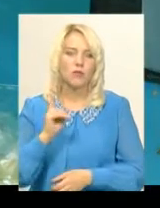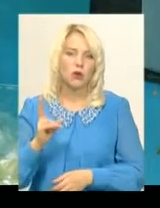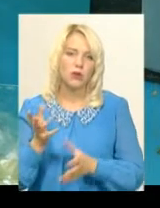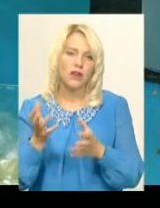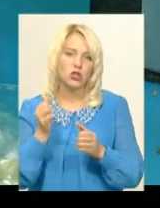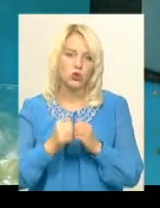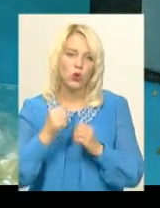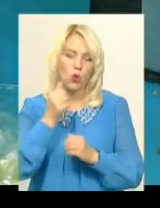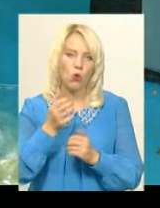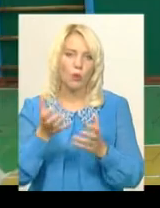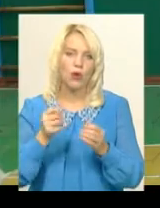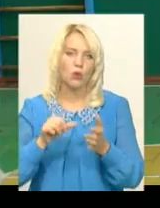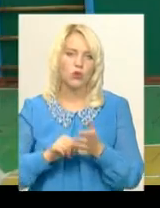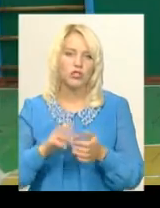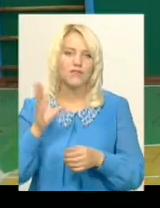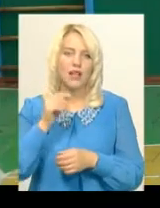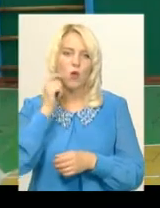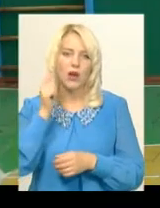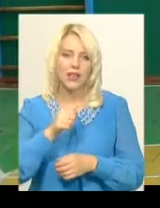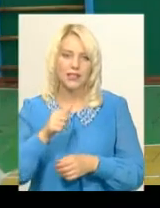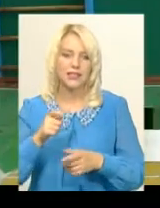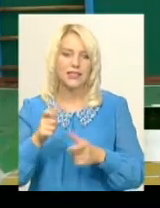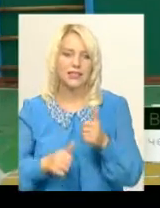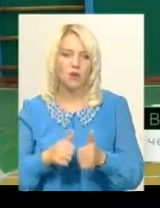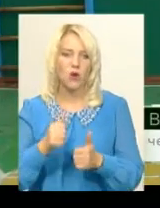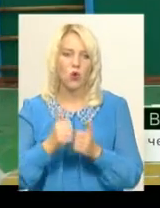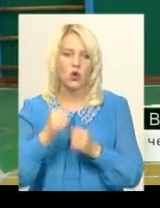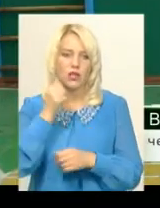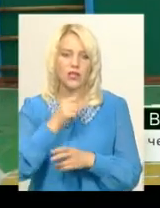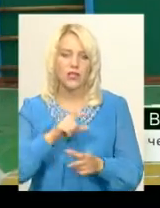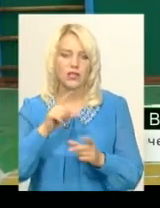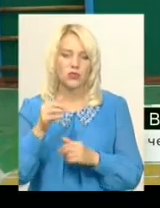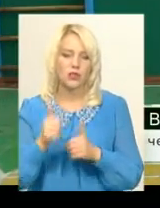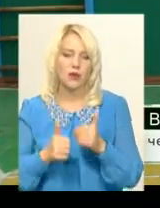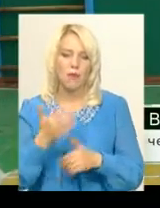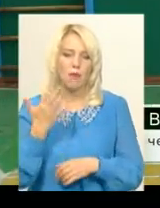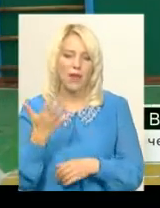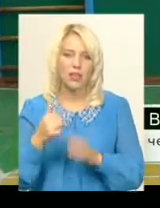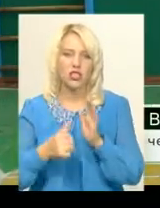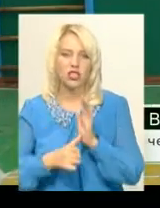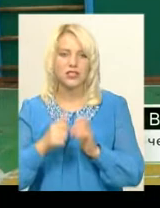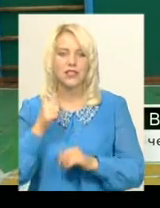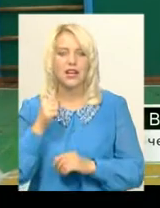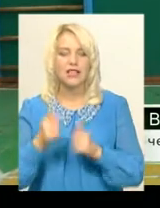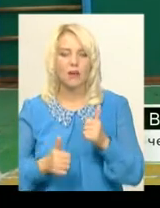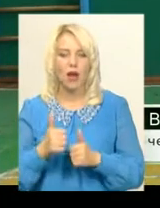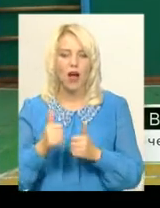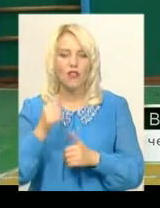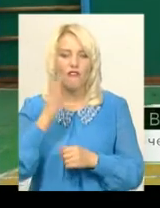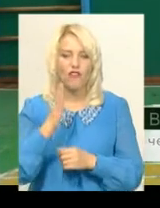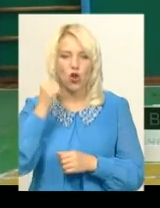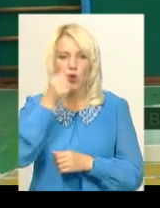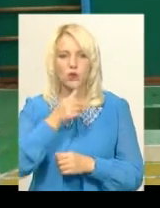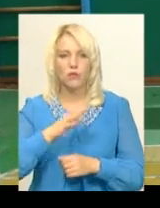всеукраїнських та міжнародних змаганнях. Кожен рік їжу на змагання, 5-6 змагань у мене в році буває, це вже,